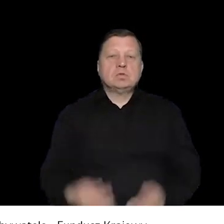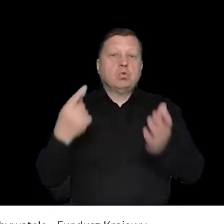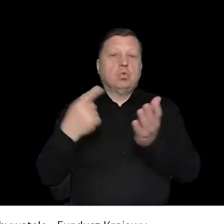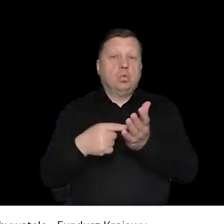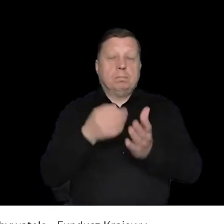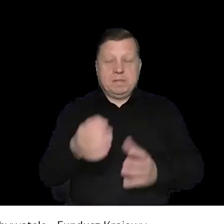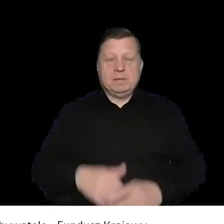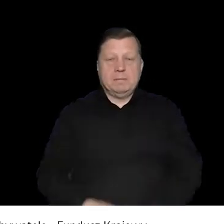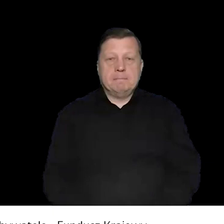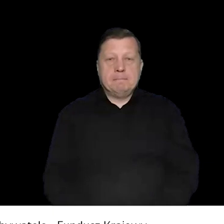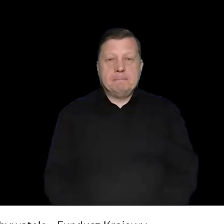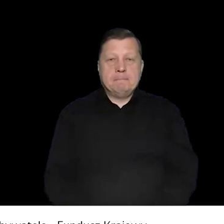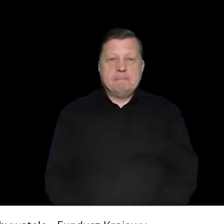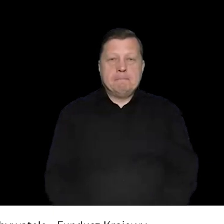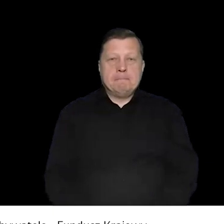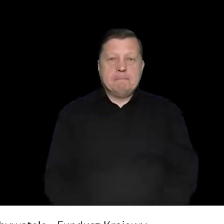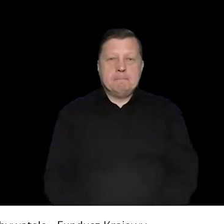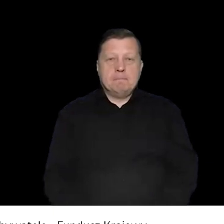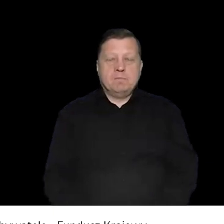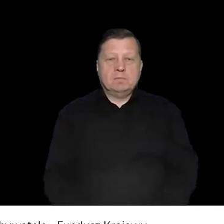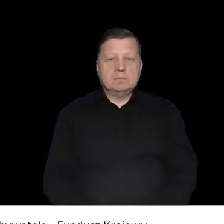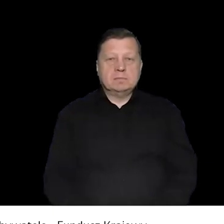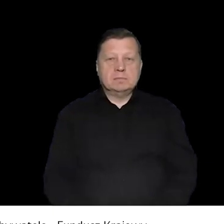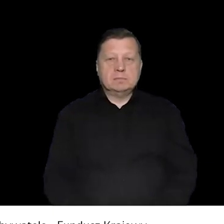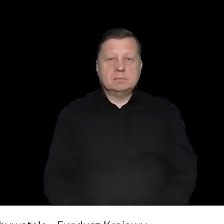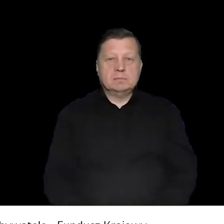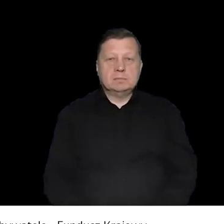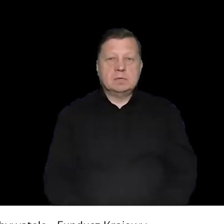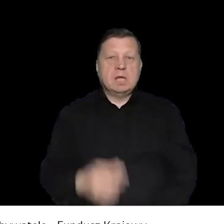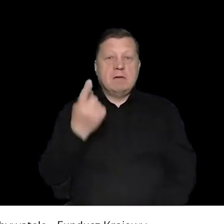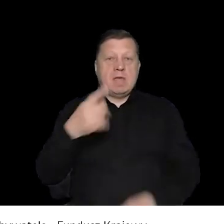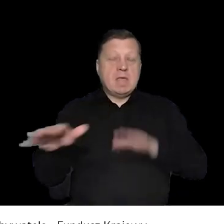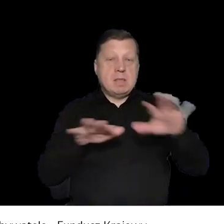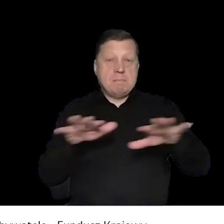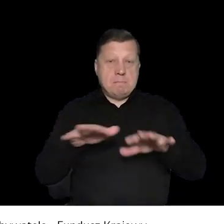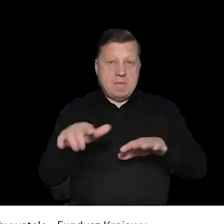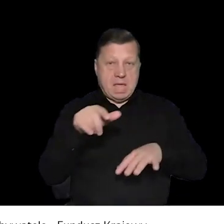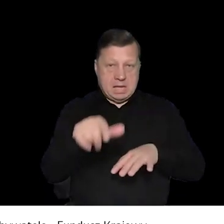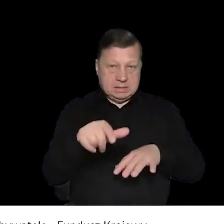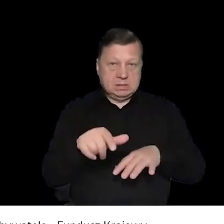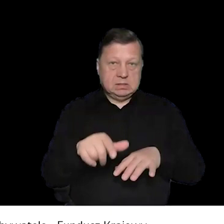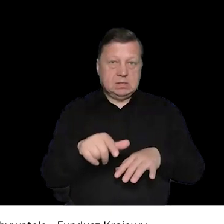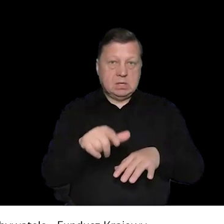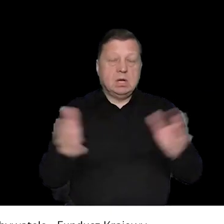Tak, to tak wtórzymy. Super. I ostatnie, ostatnie pytanie.